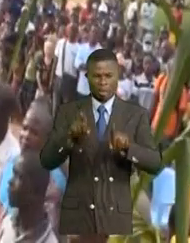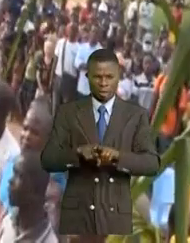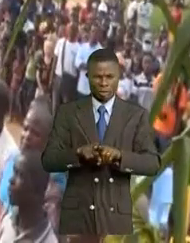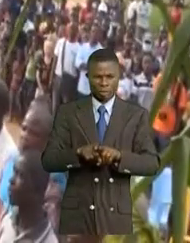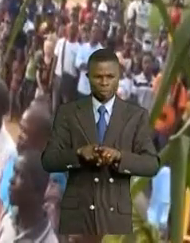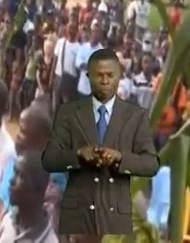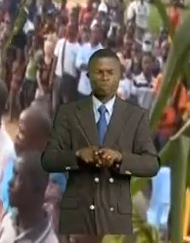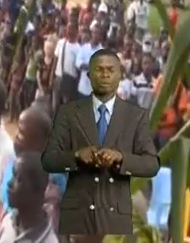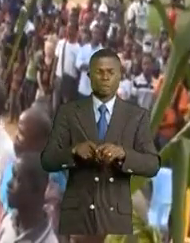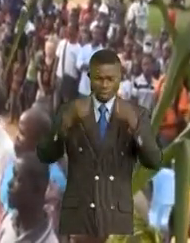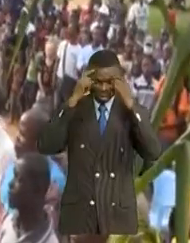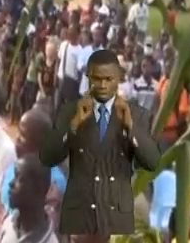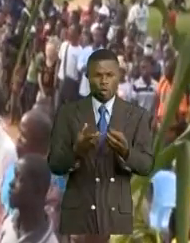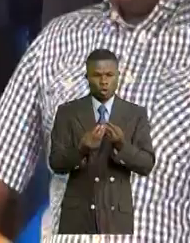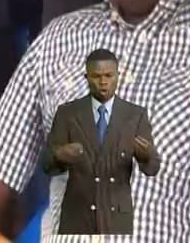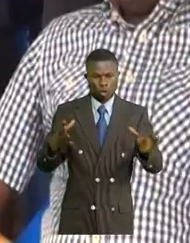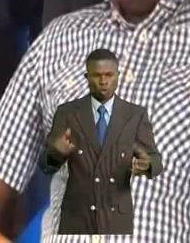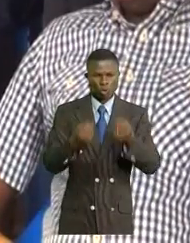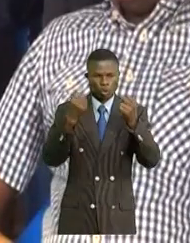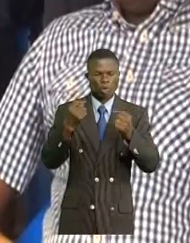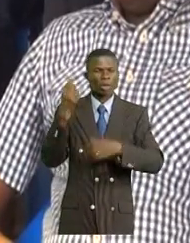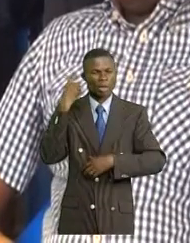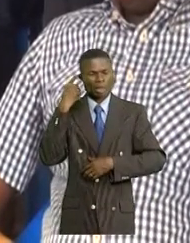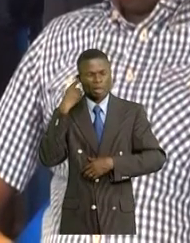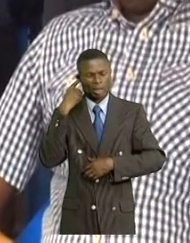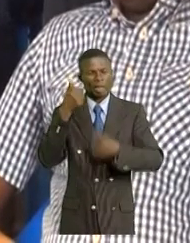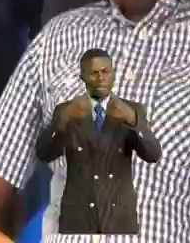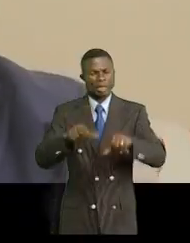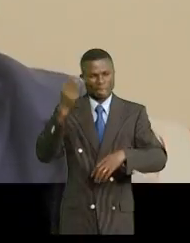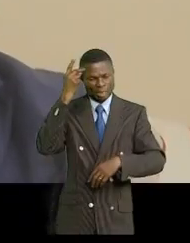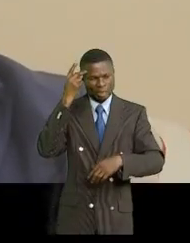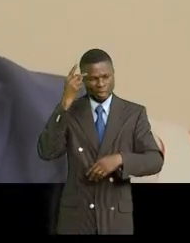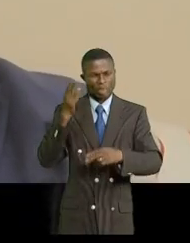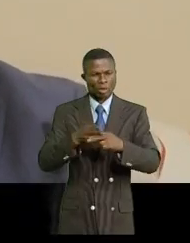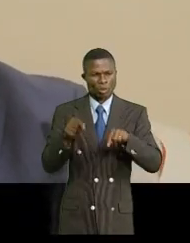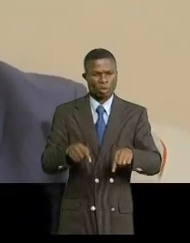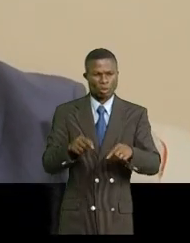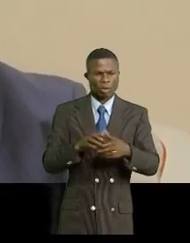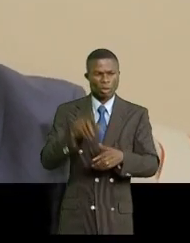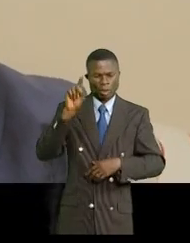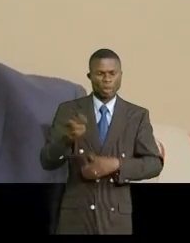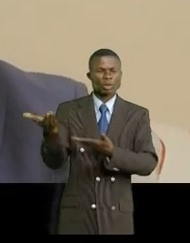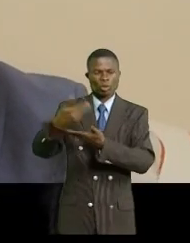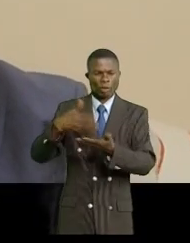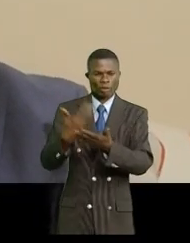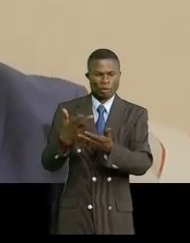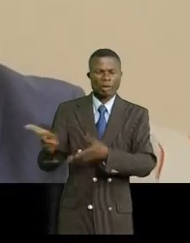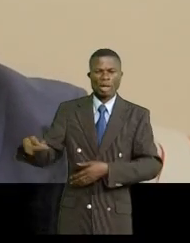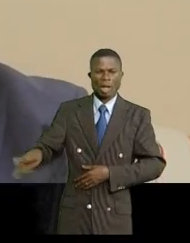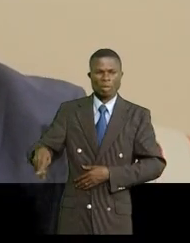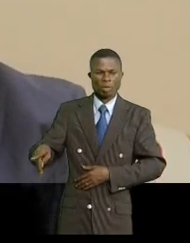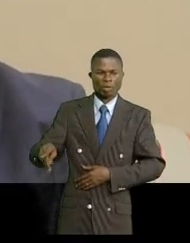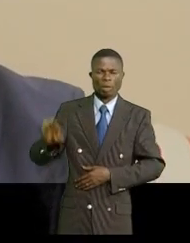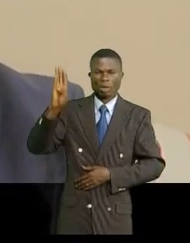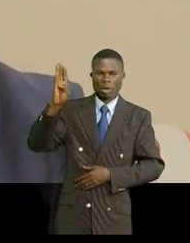enlevé l'option et moi j'étais obligé de courter mon séjour à Kinshasa j'étais obligé de rentrer très vite à Bwende avec